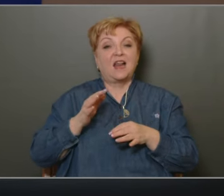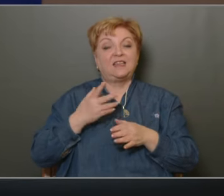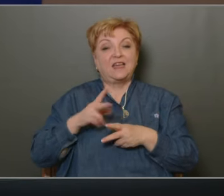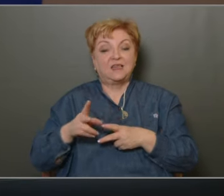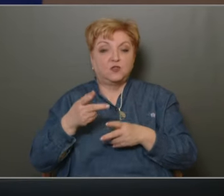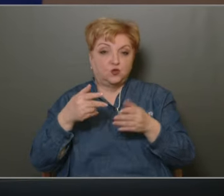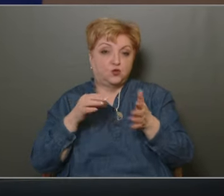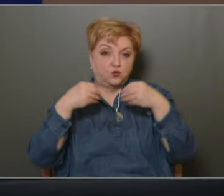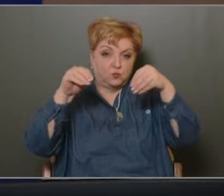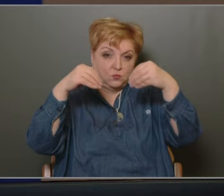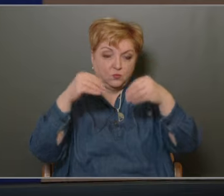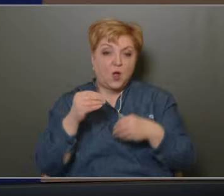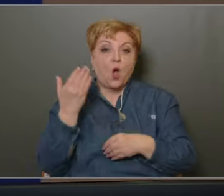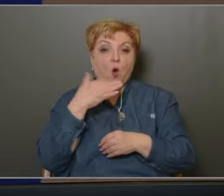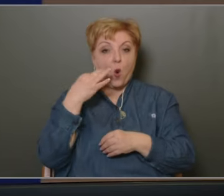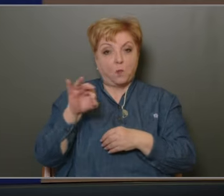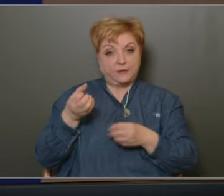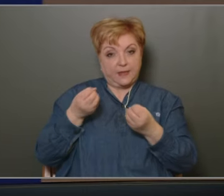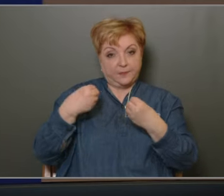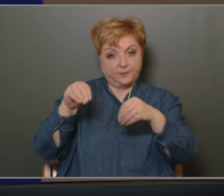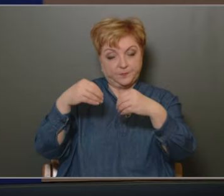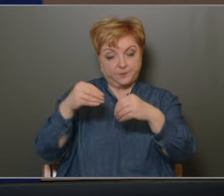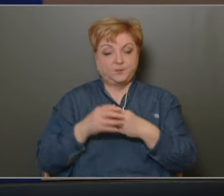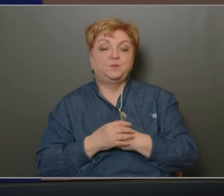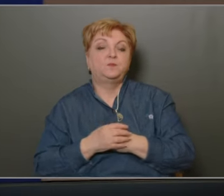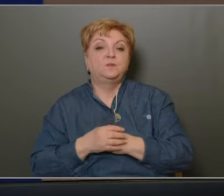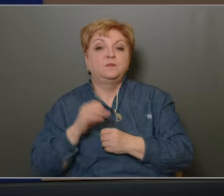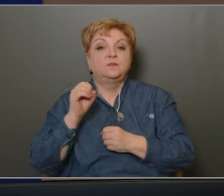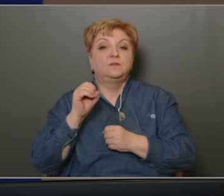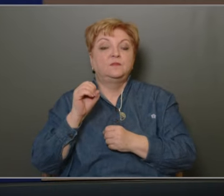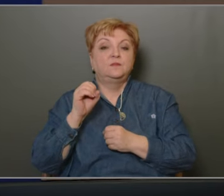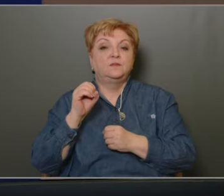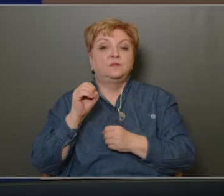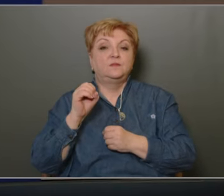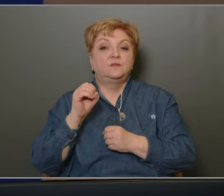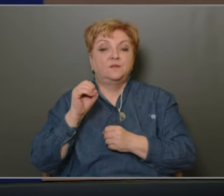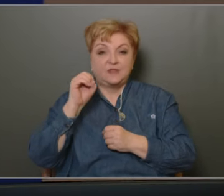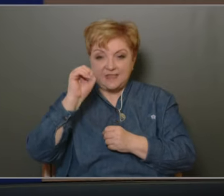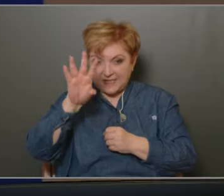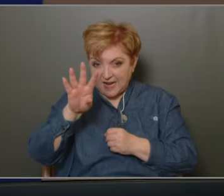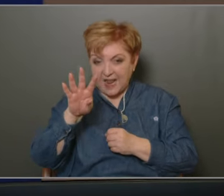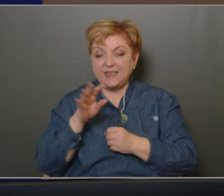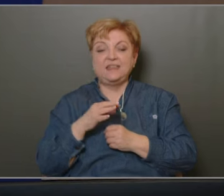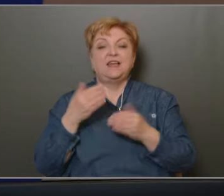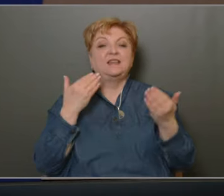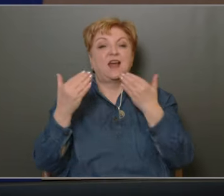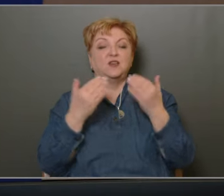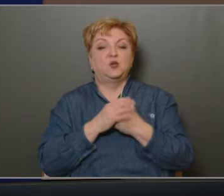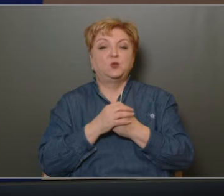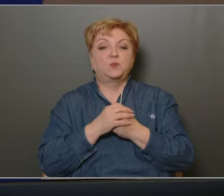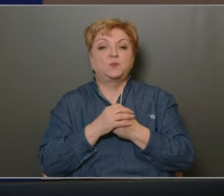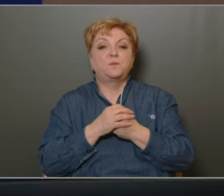végrehajtásáról beszámolt Holotnés Rameg Kornélia előterjesztésében 11-ként, 14-ként tárgyaljuk